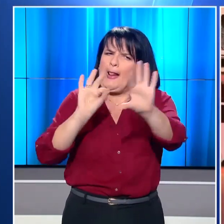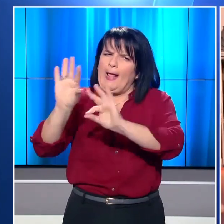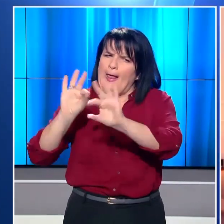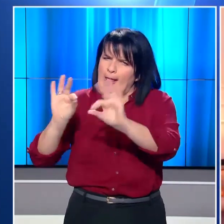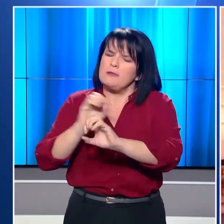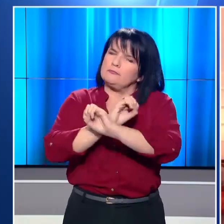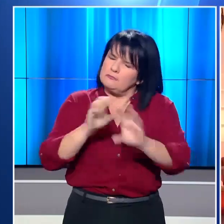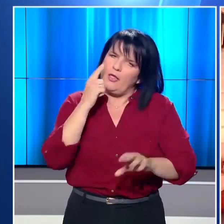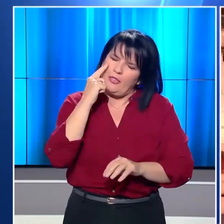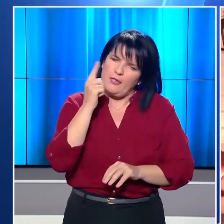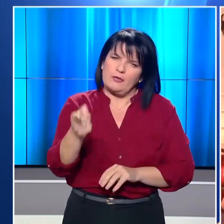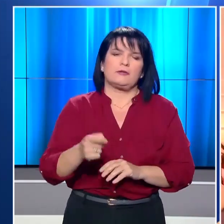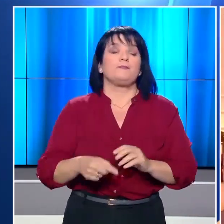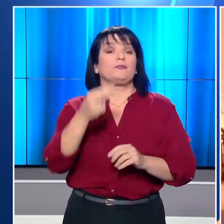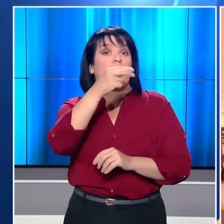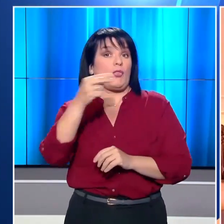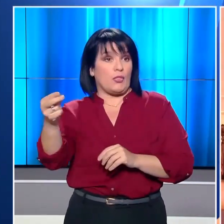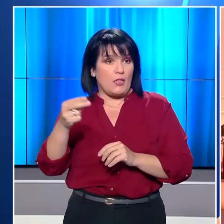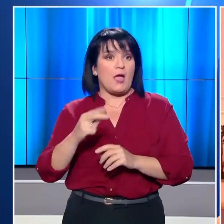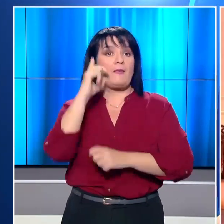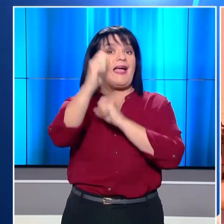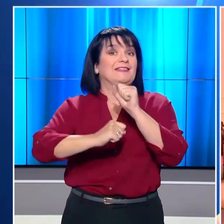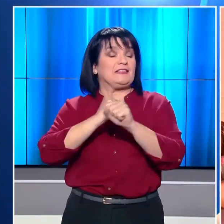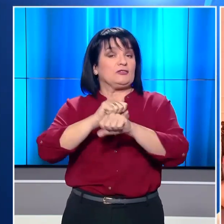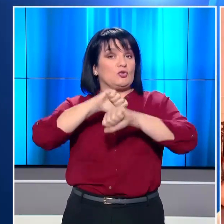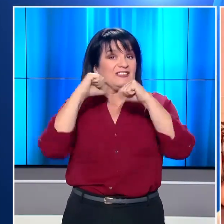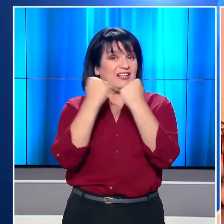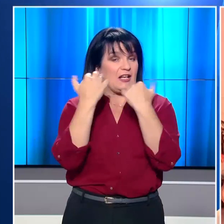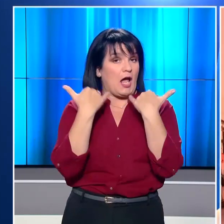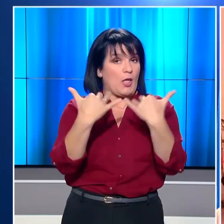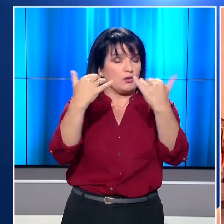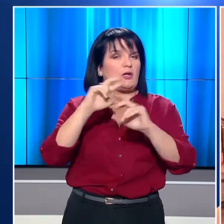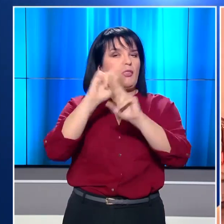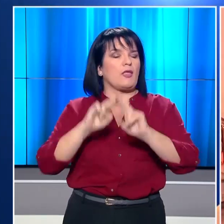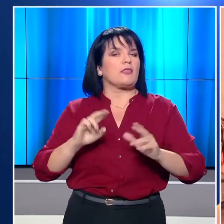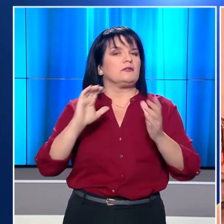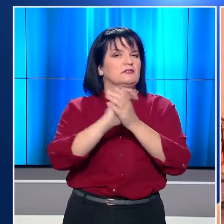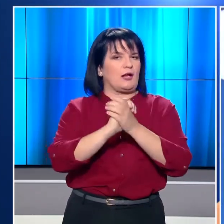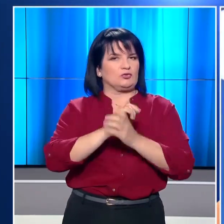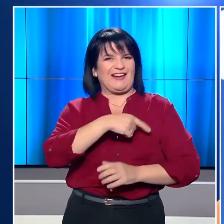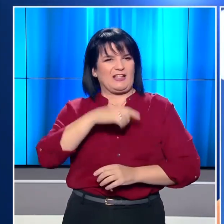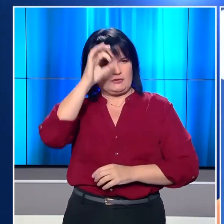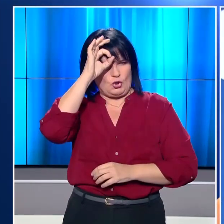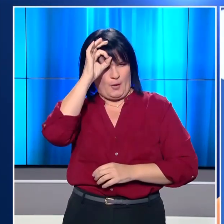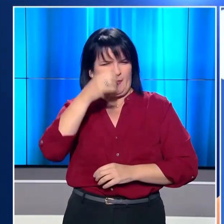Λίγο αργότερα θα μιλήσει για το θέμα και στο ετήσιο συνέδριο της Διεθνούς Ένωσης Αρχηγών Αστυνομίας.